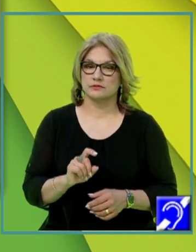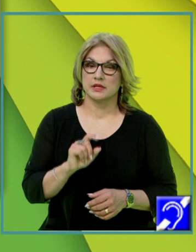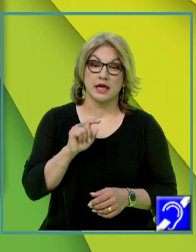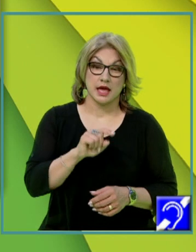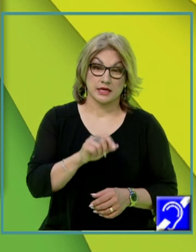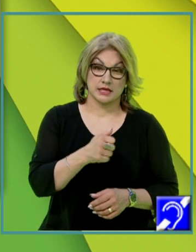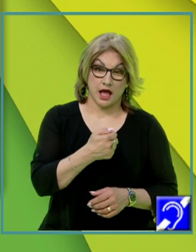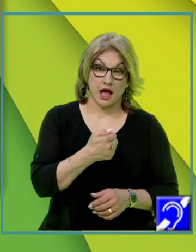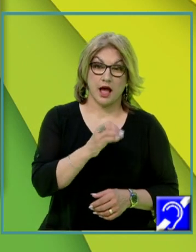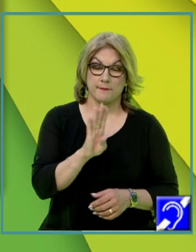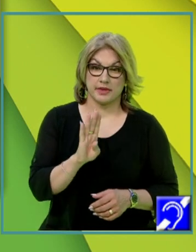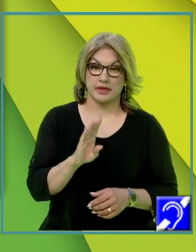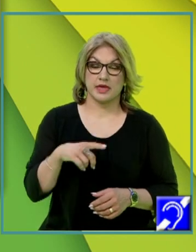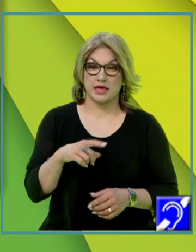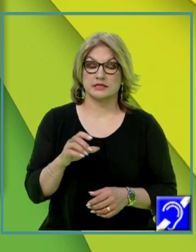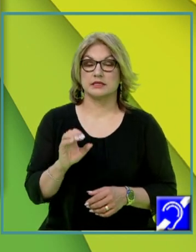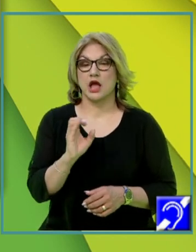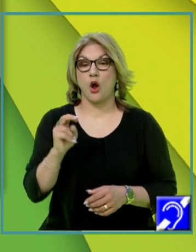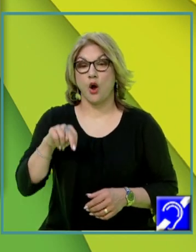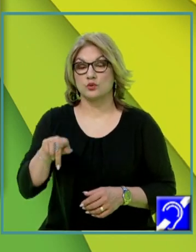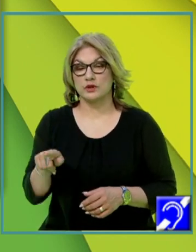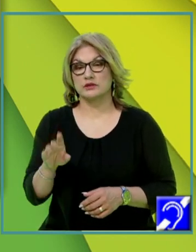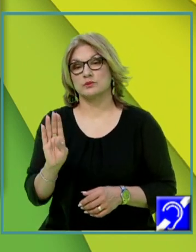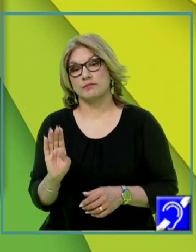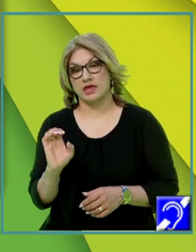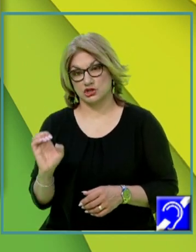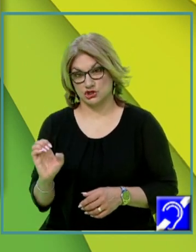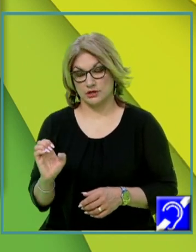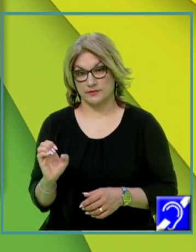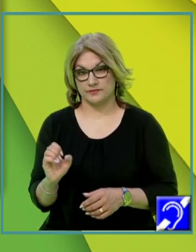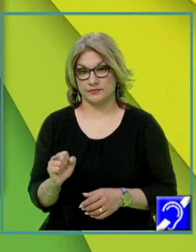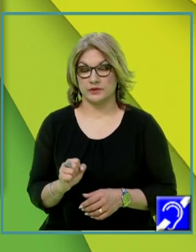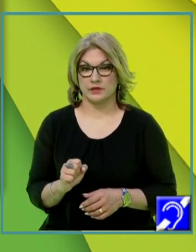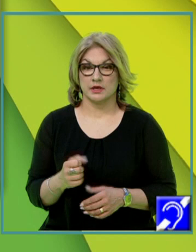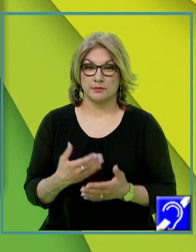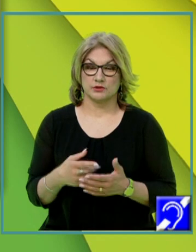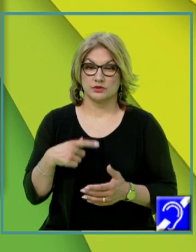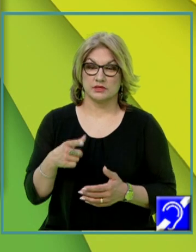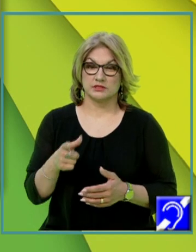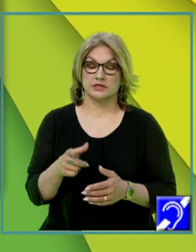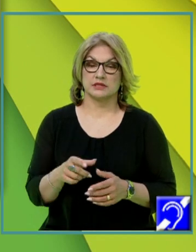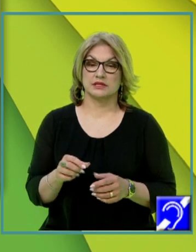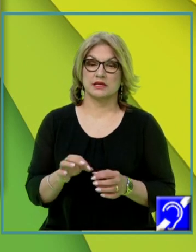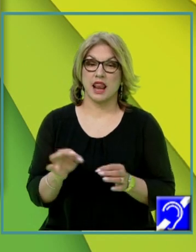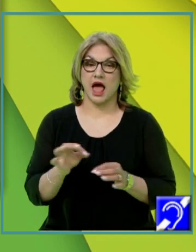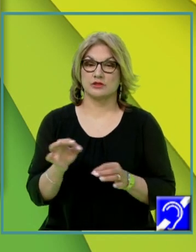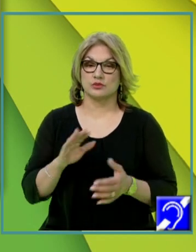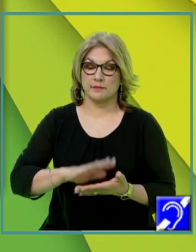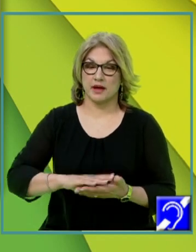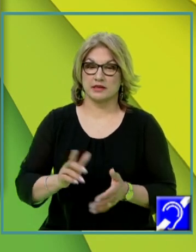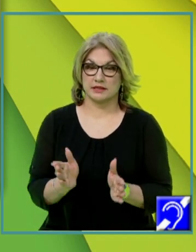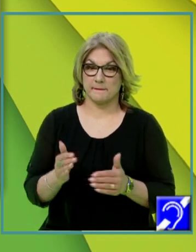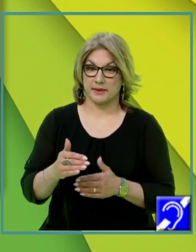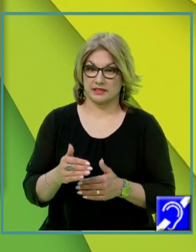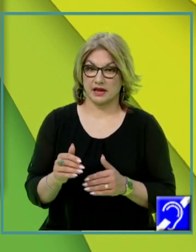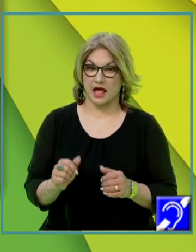este congruent cu BC pentru că sunt laturile de la bază, deci este pătrat.